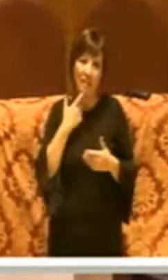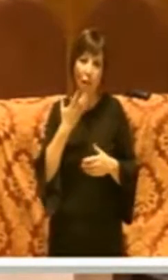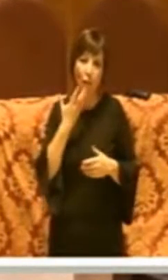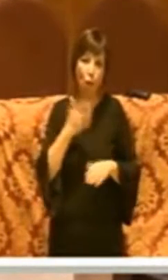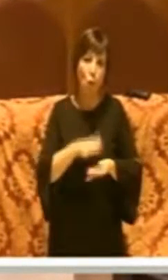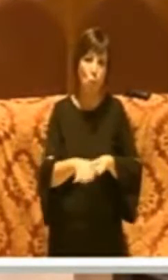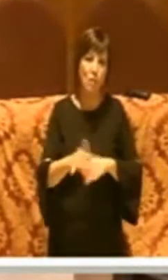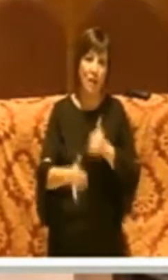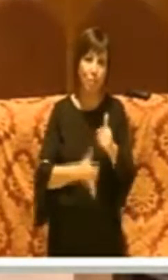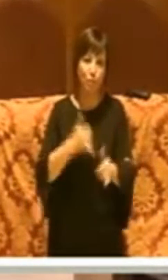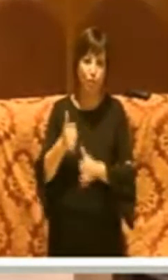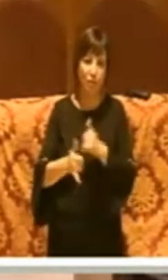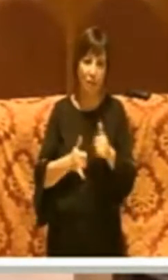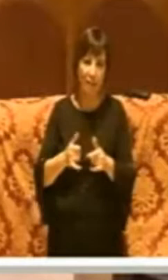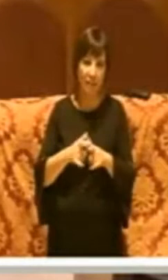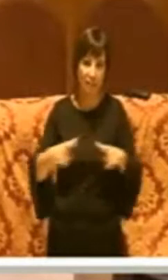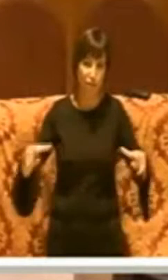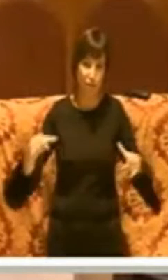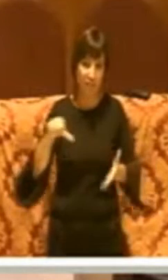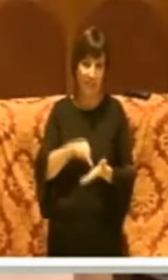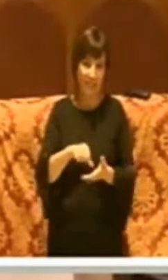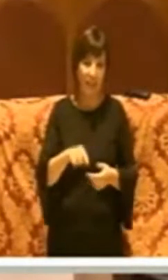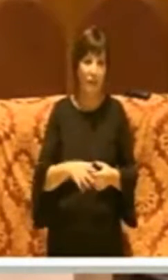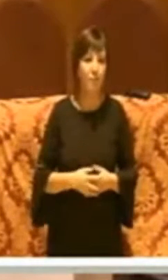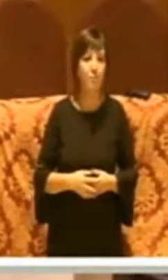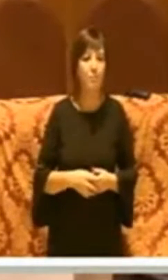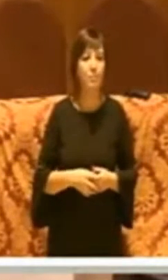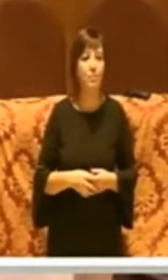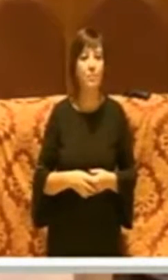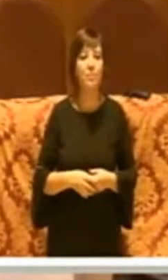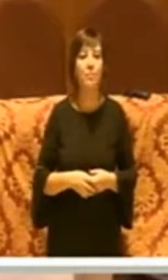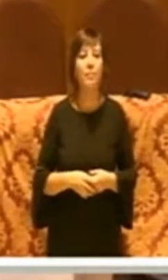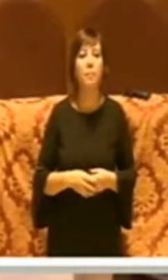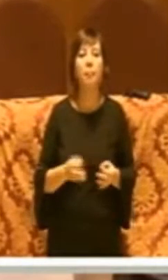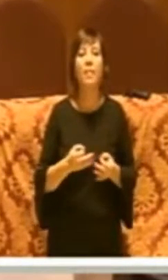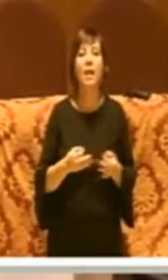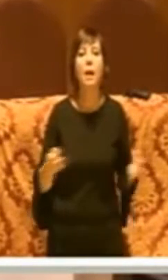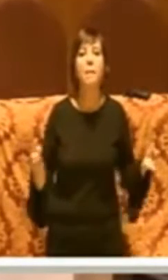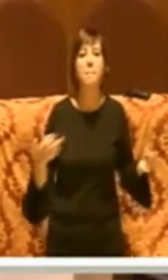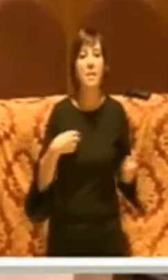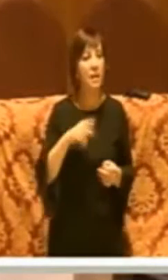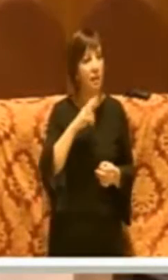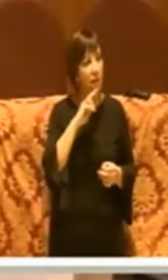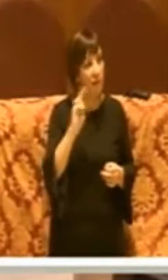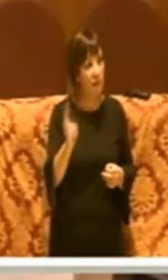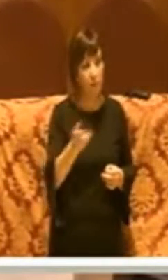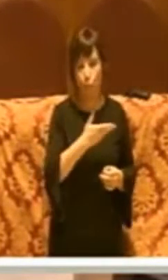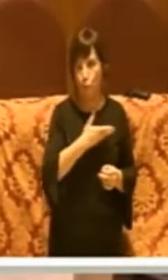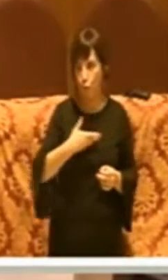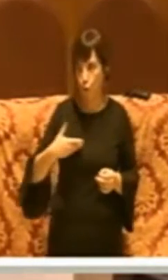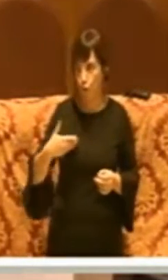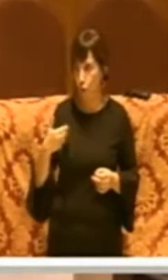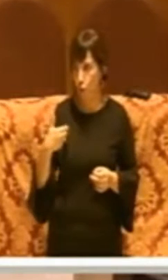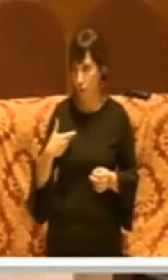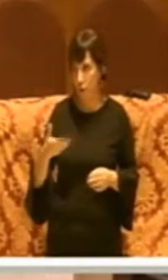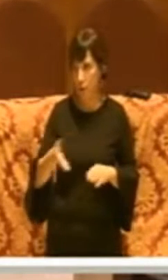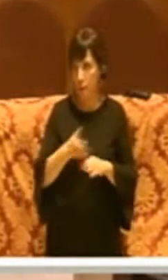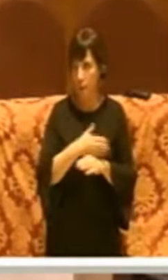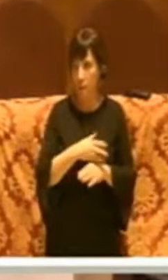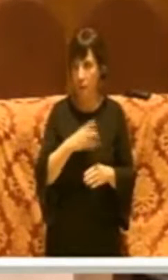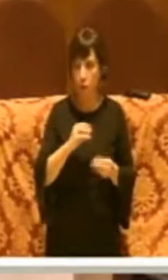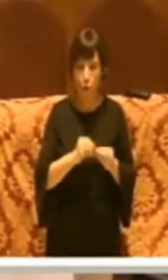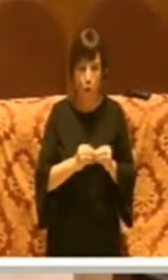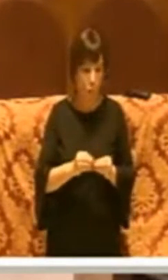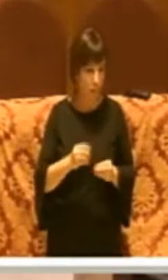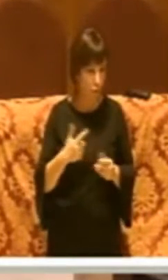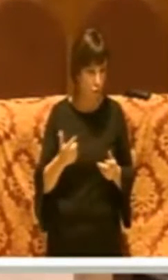che si vuole muovere in bicicletta. Ebbene, rispondo io alla consigliera che prima ha detto come